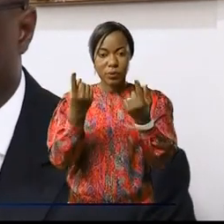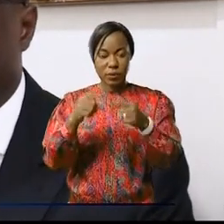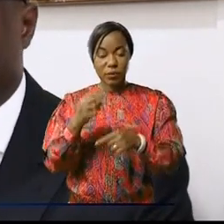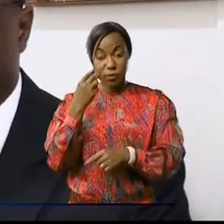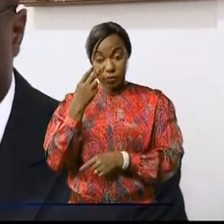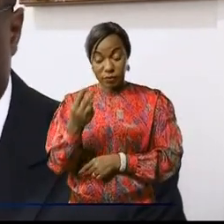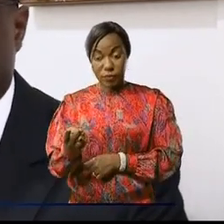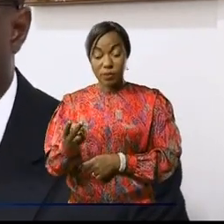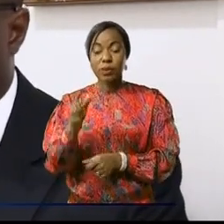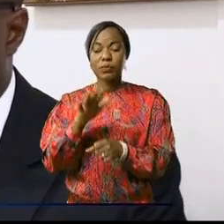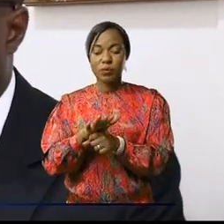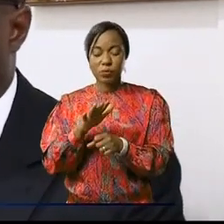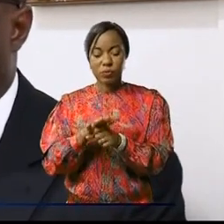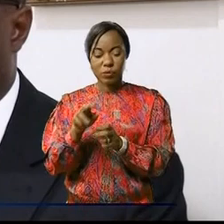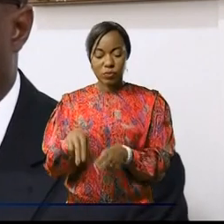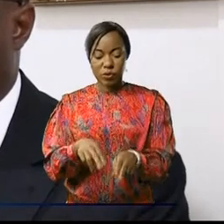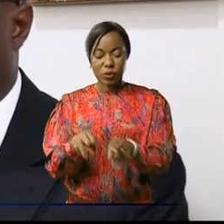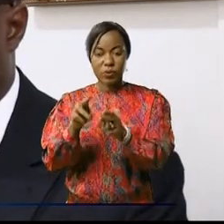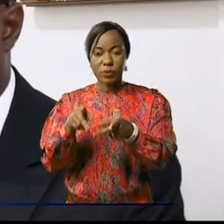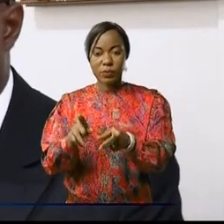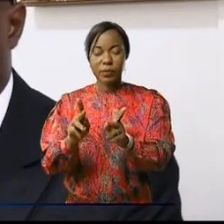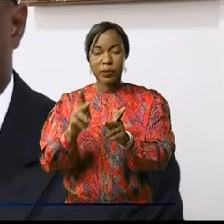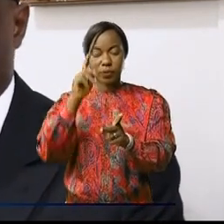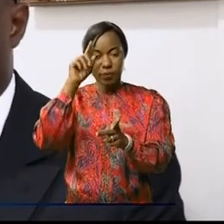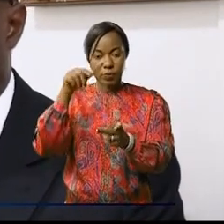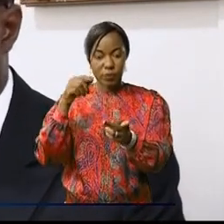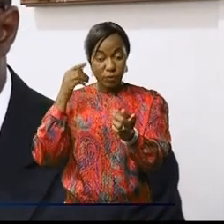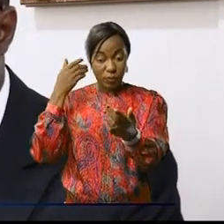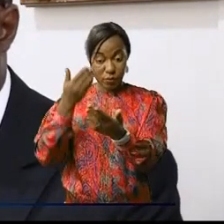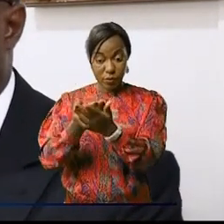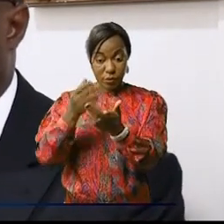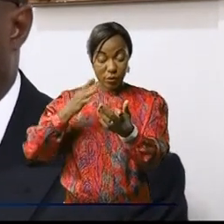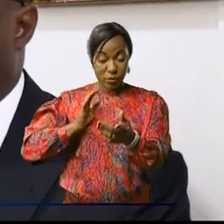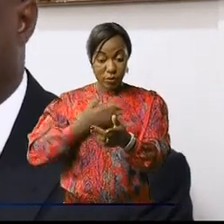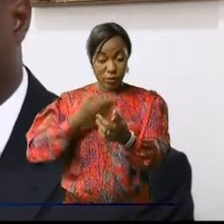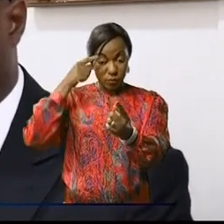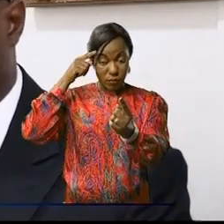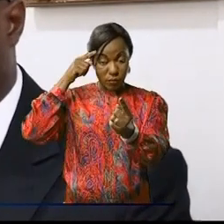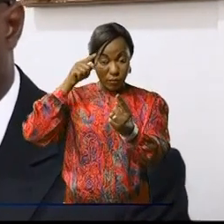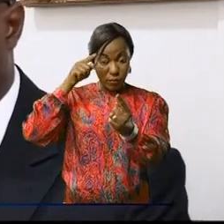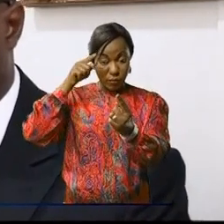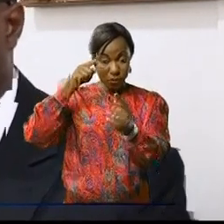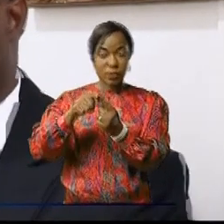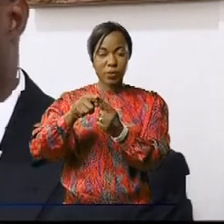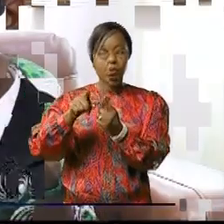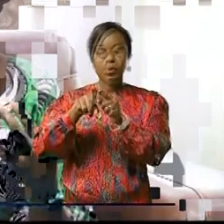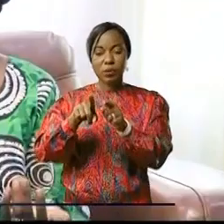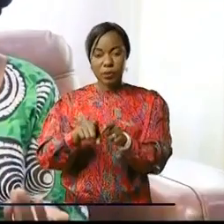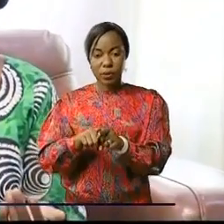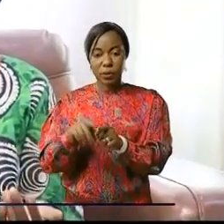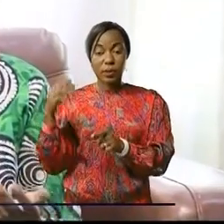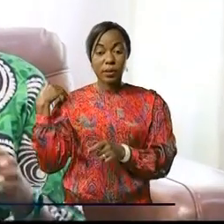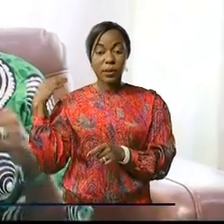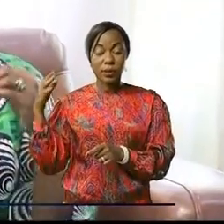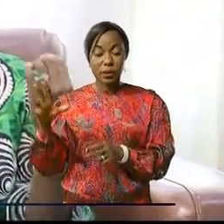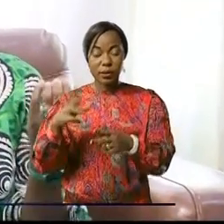doit et beaucoup d'orientation pour nous permettre d'atteindre toujours les objectifs de payer nos impôts à temps et d'être une entreprise citoyenne. L'État que